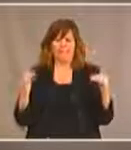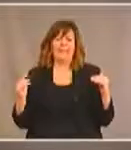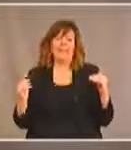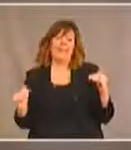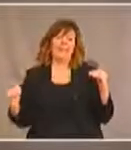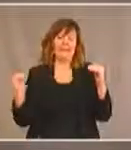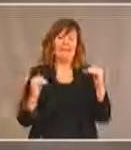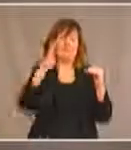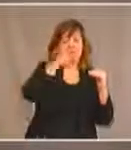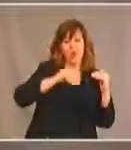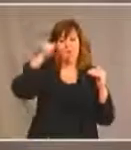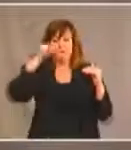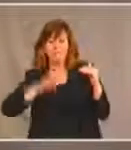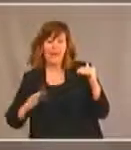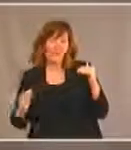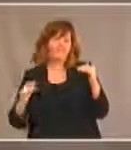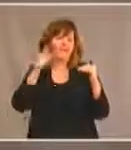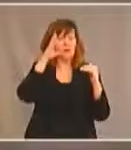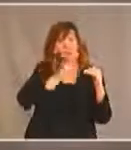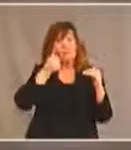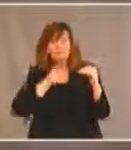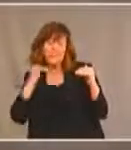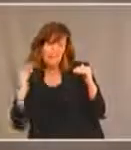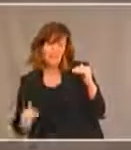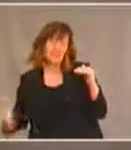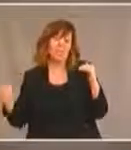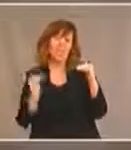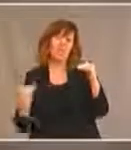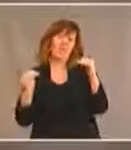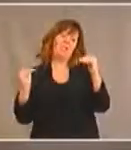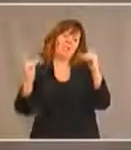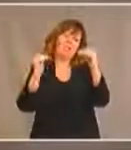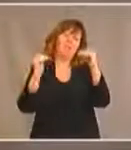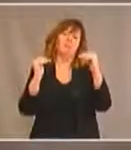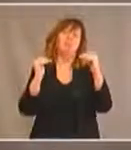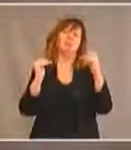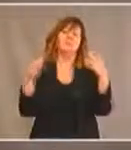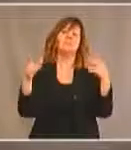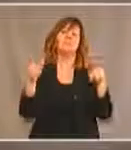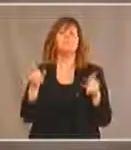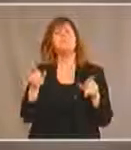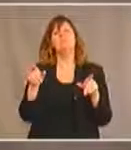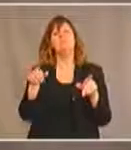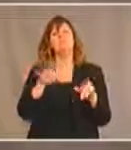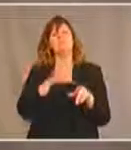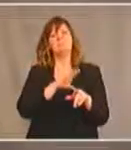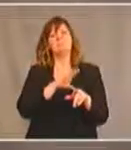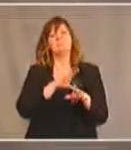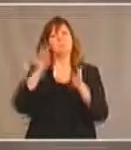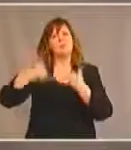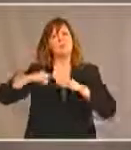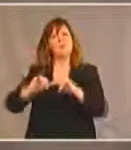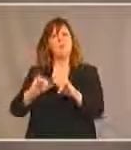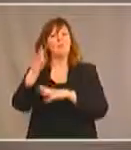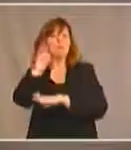et les filles et ceux qui sont sur le continuum des sexes qui existaient dans nos communautés bien